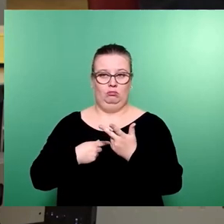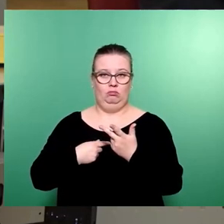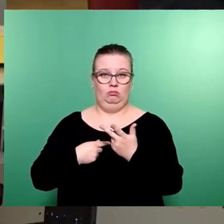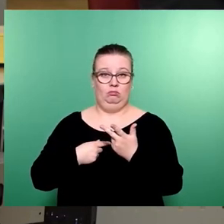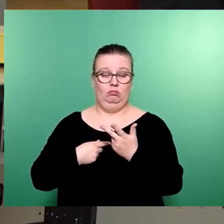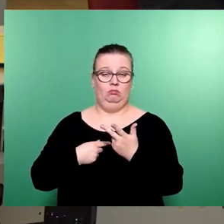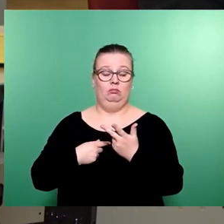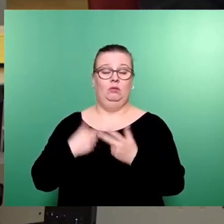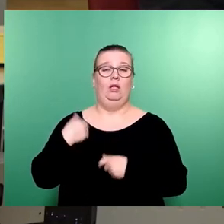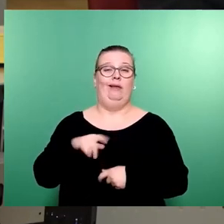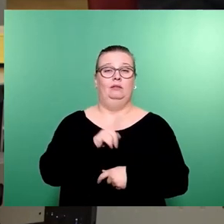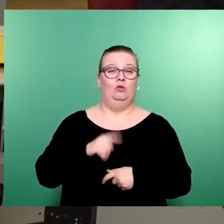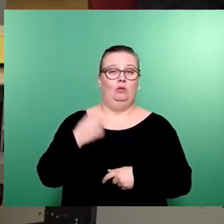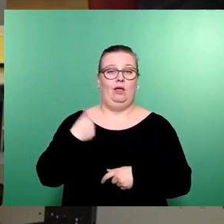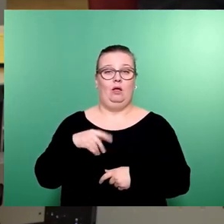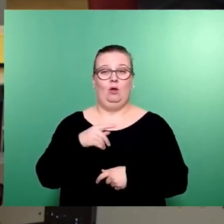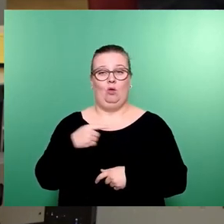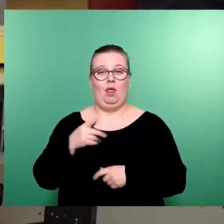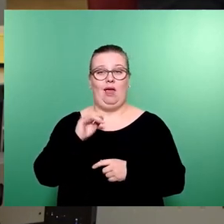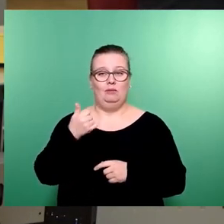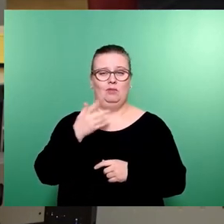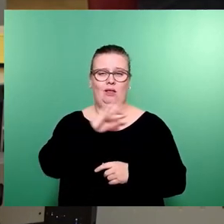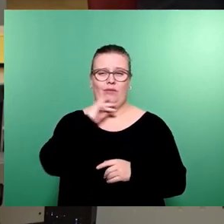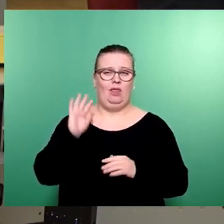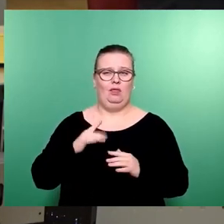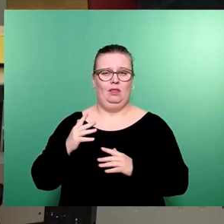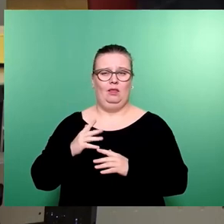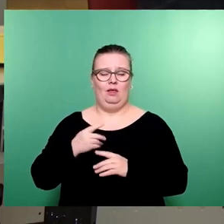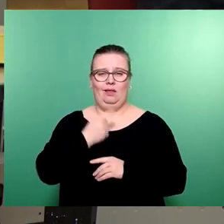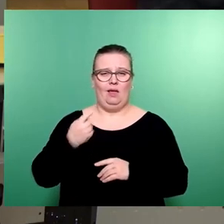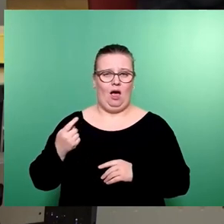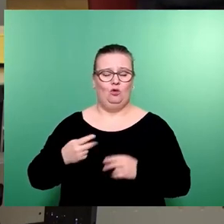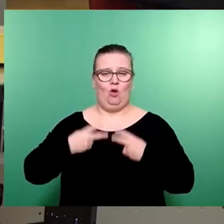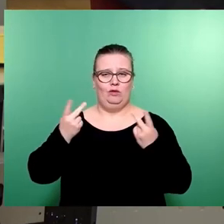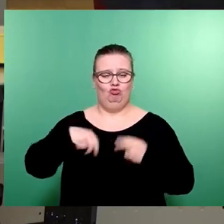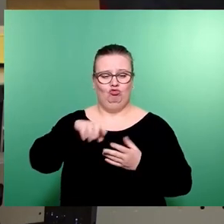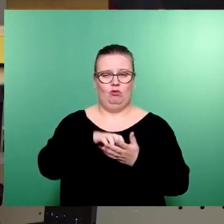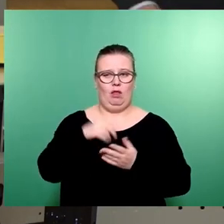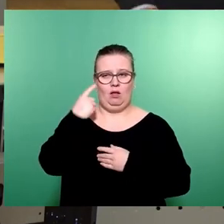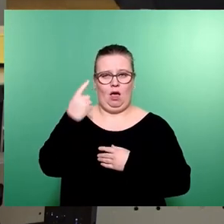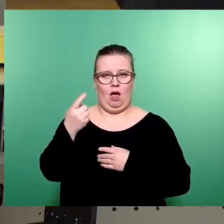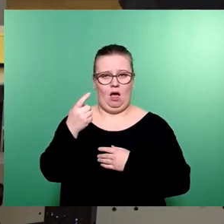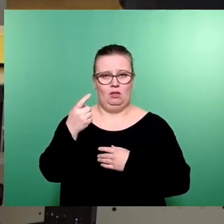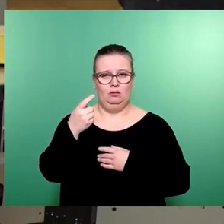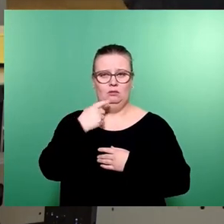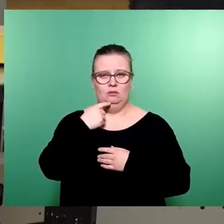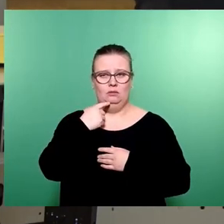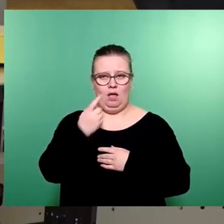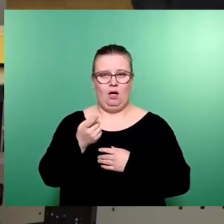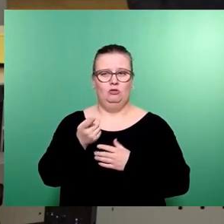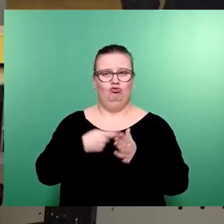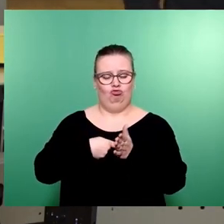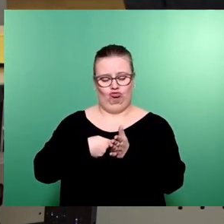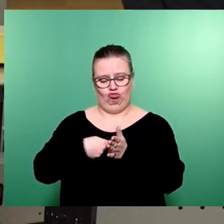und Herr Blüttner haben heute zum ersten Mal seit Jahrzehnten öffentlich in diesem Stadtrat das Thema Streichung